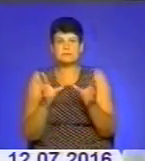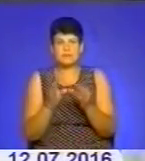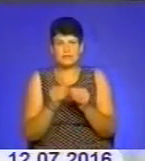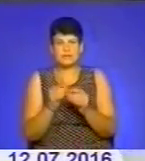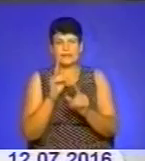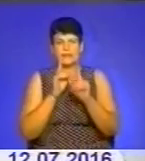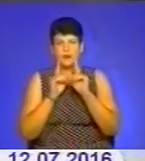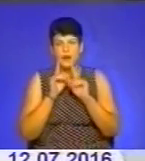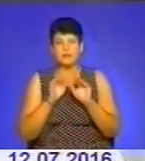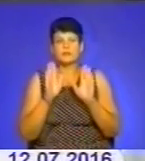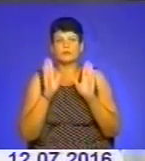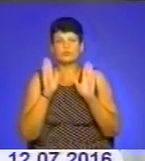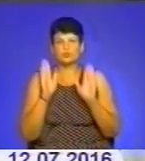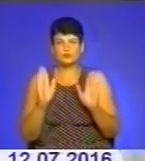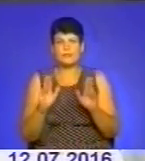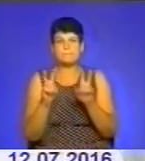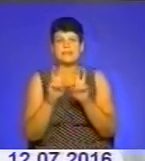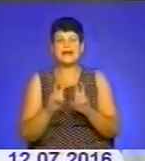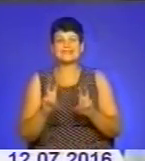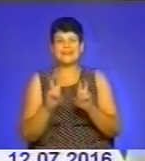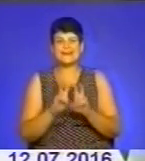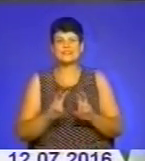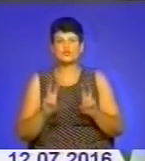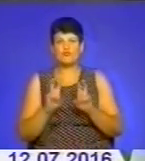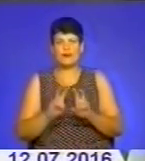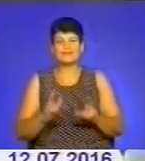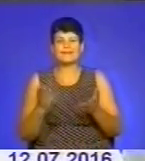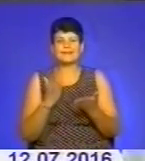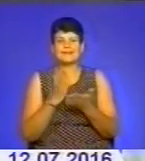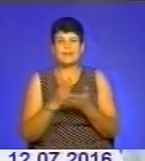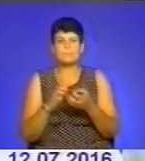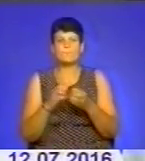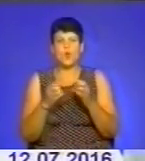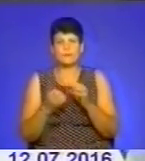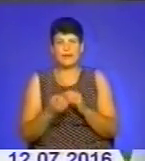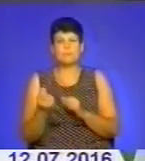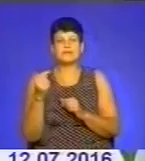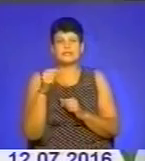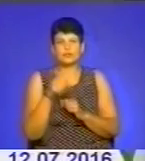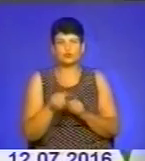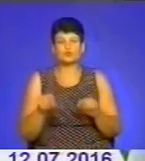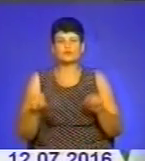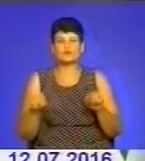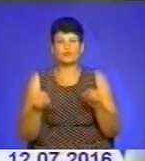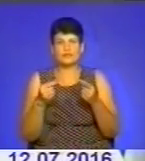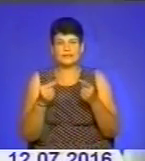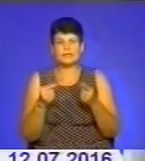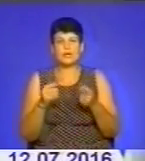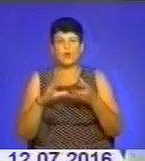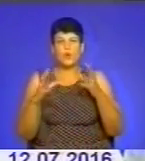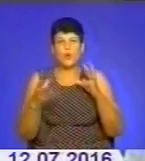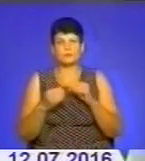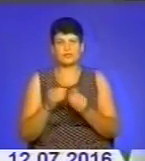аналізувати, які є проблеми для того, щоб створити цей комплексний туристичний продукт